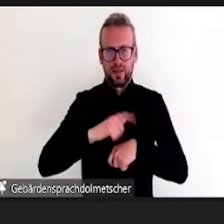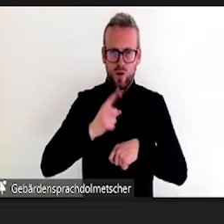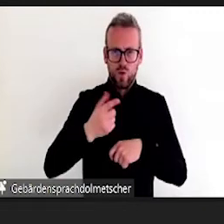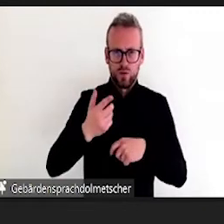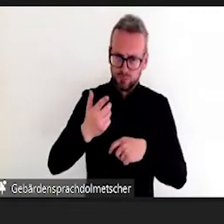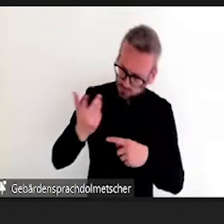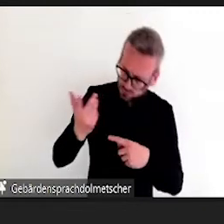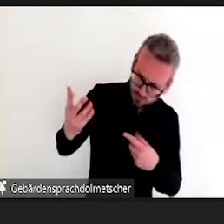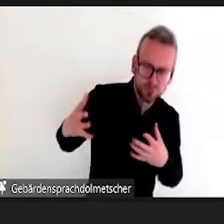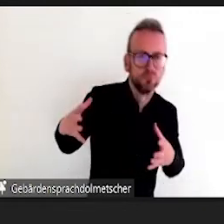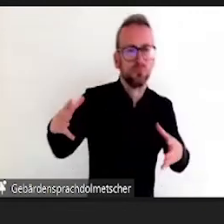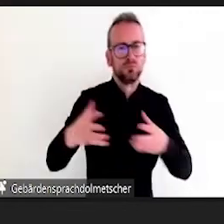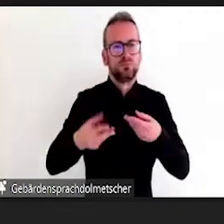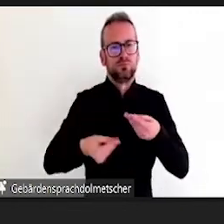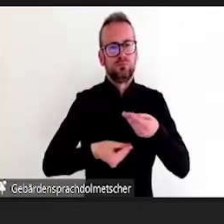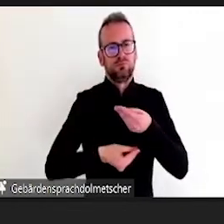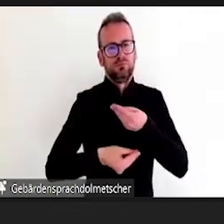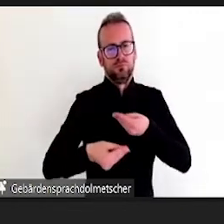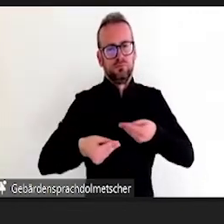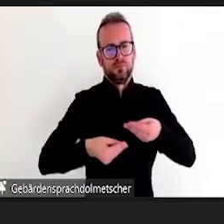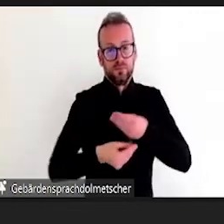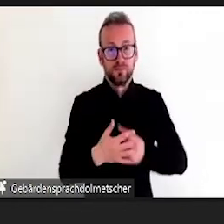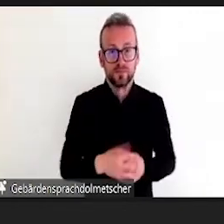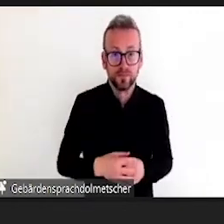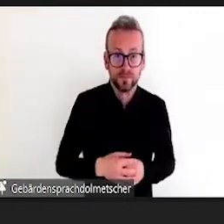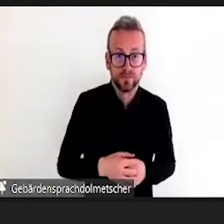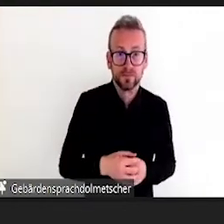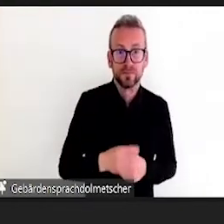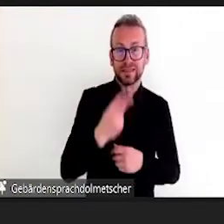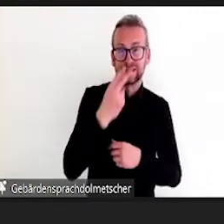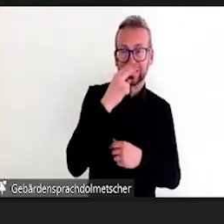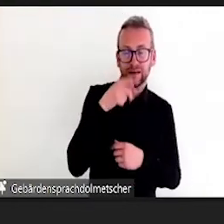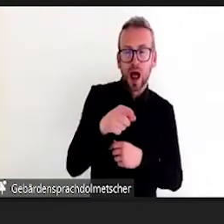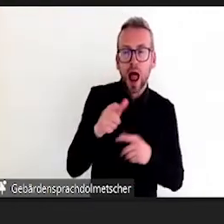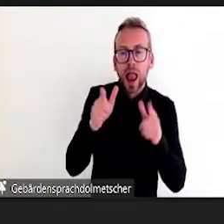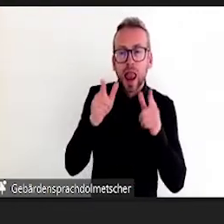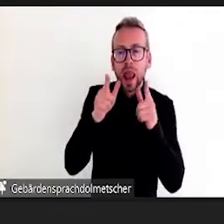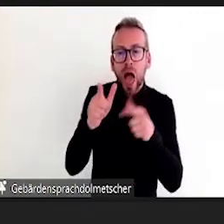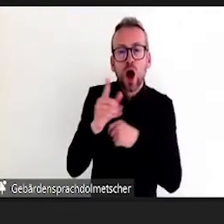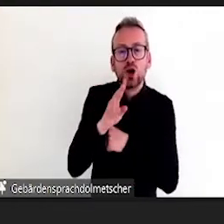auch klicken. Dann wird Ihnen das automatisch vorgelesen, was dort so steht.